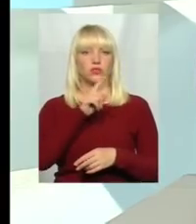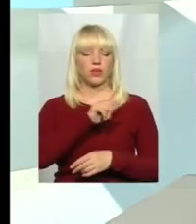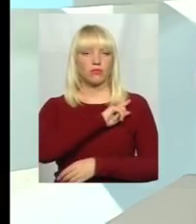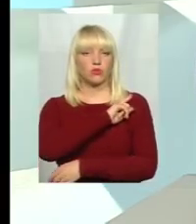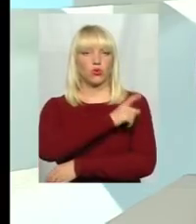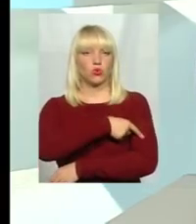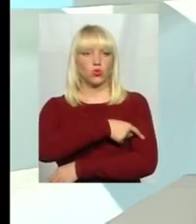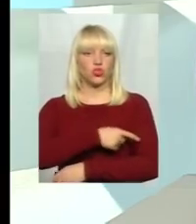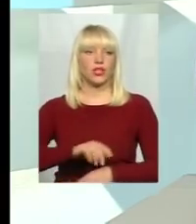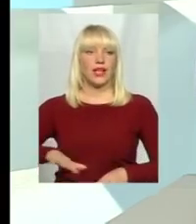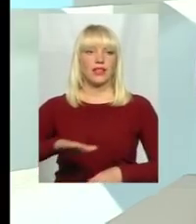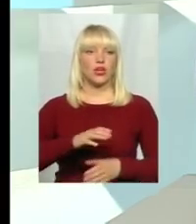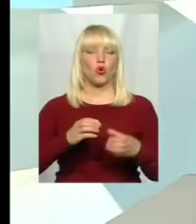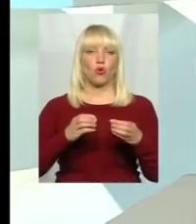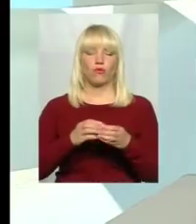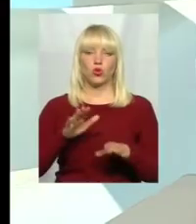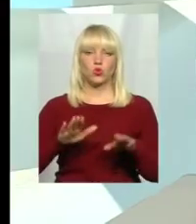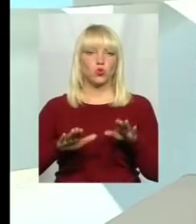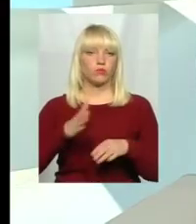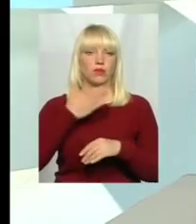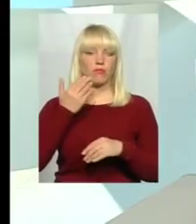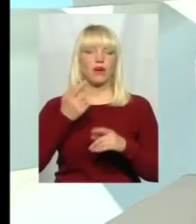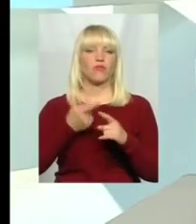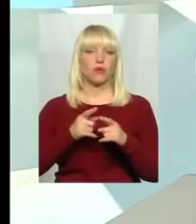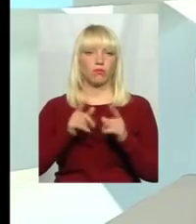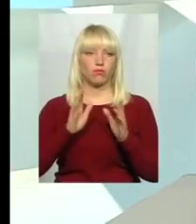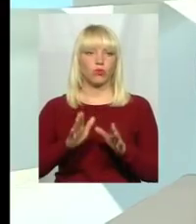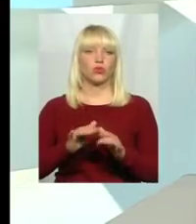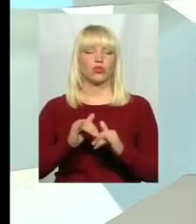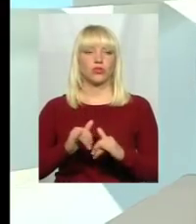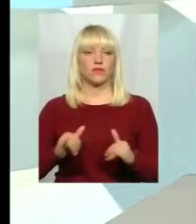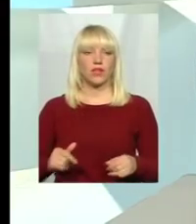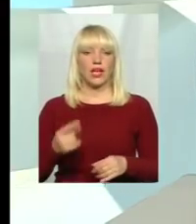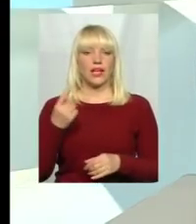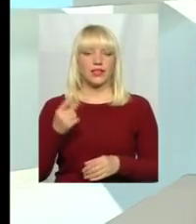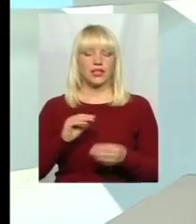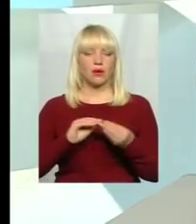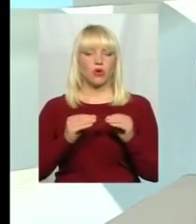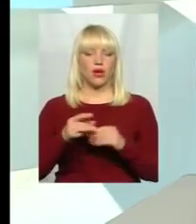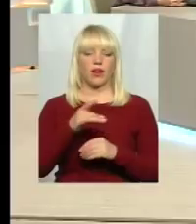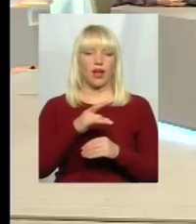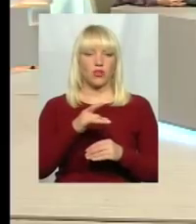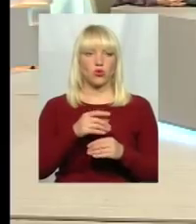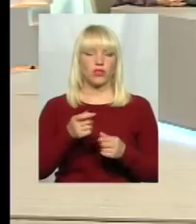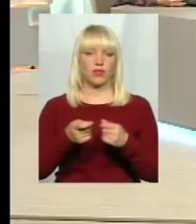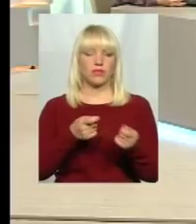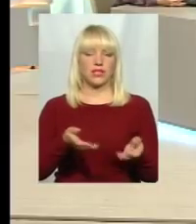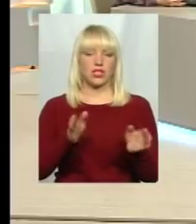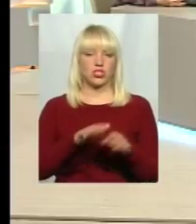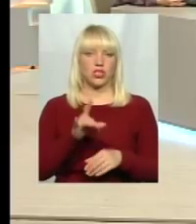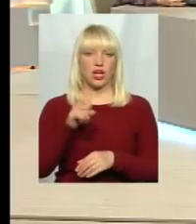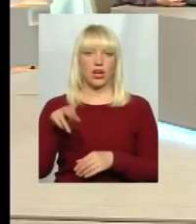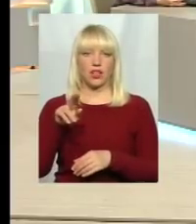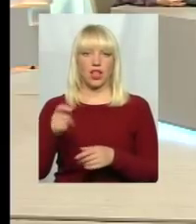потужна, територіальна громада, сумнів нема, вона буде розвиватись. Ну, єдина є проблема, райони адміністрації залишилися, ради залишилися, і